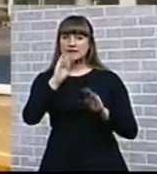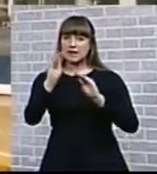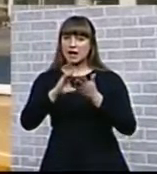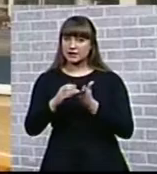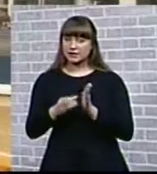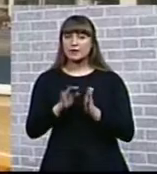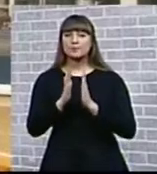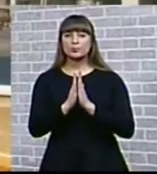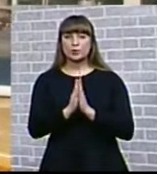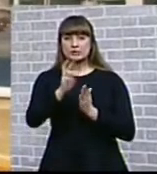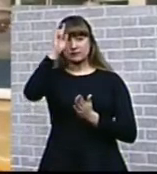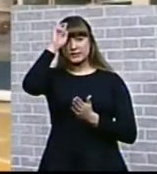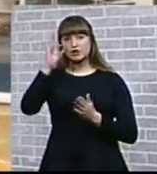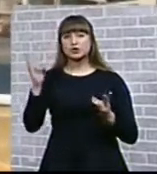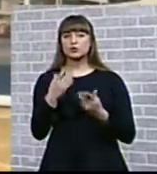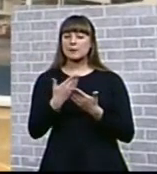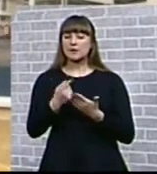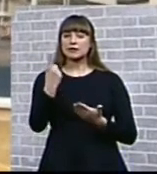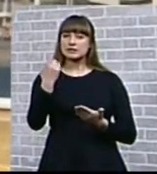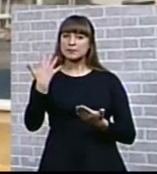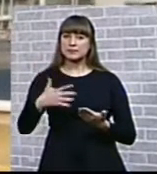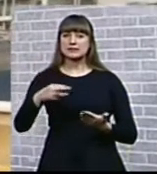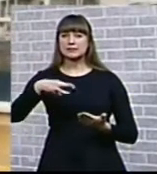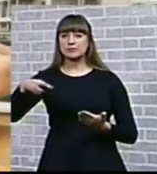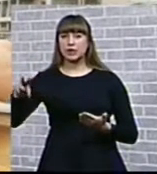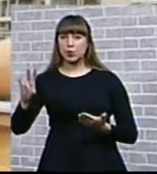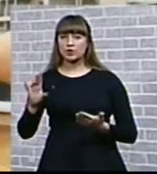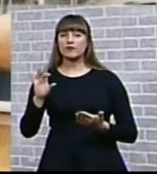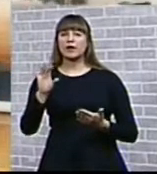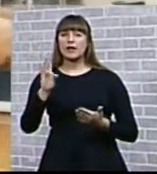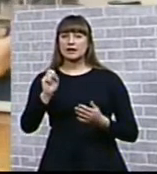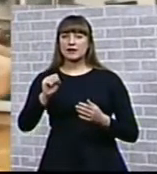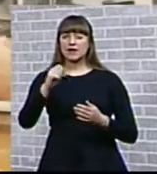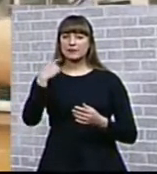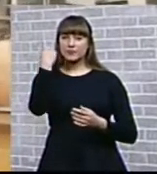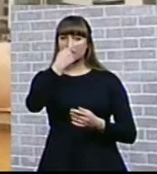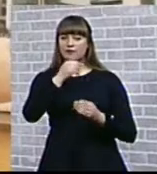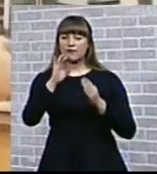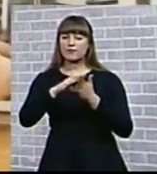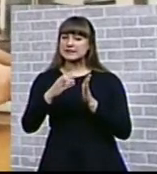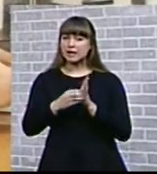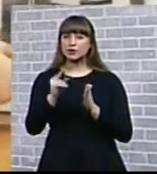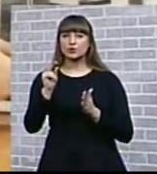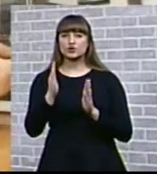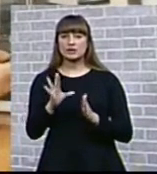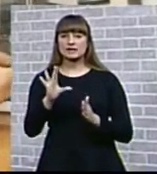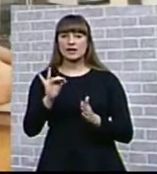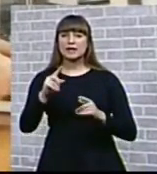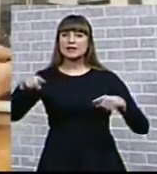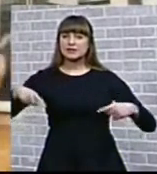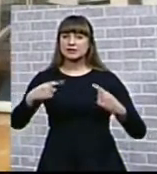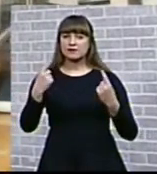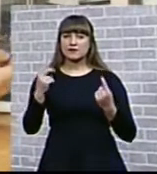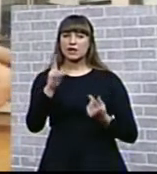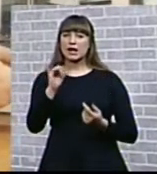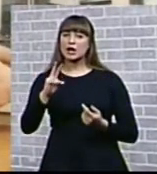Федерацию, и нам нужны порядка 150 миллионов, на фасадную часть, на лобовой и на восстановление барельефов